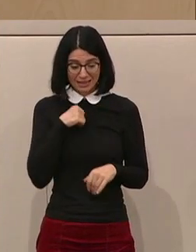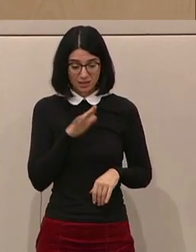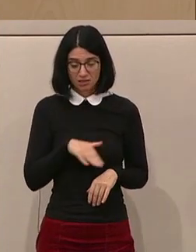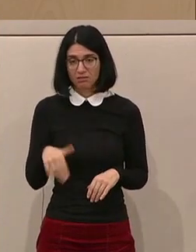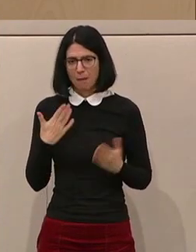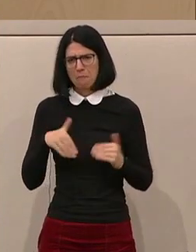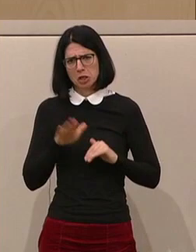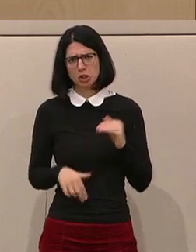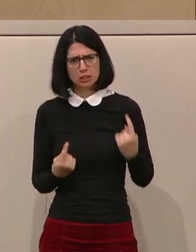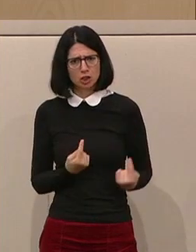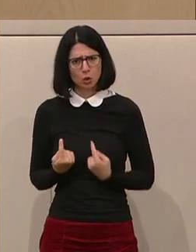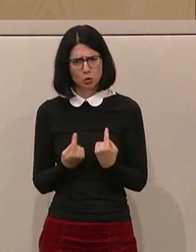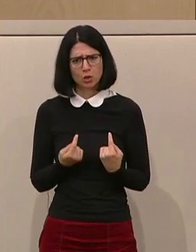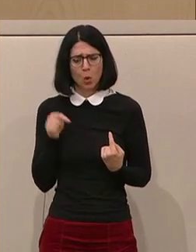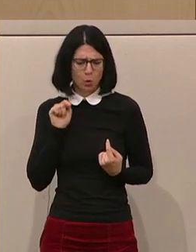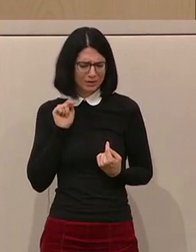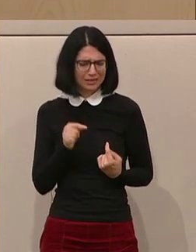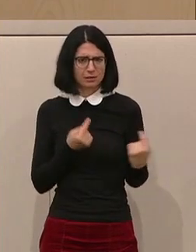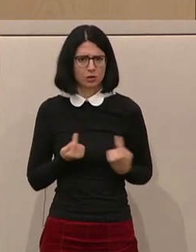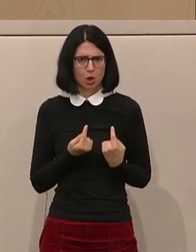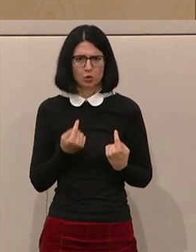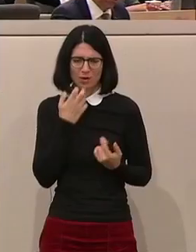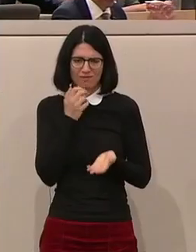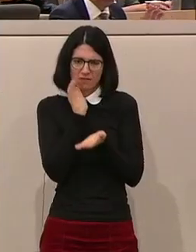eigenen Familien. Und das wollen wir nicht.